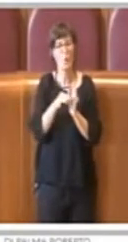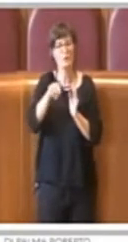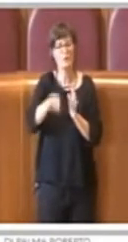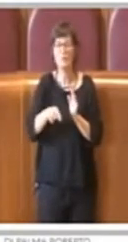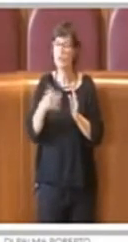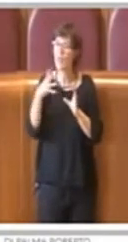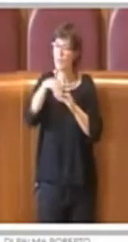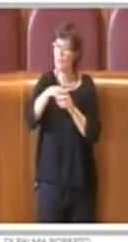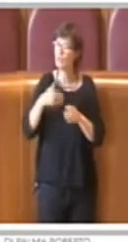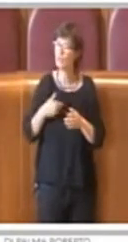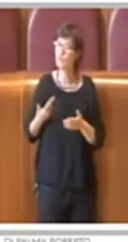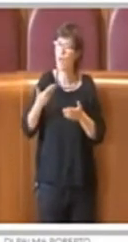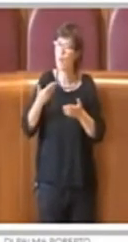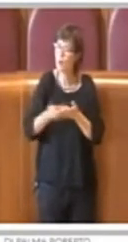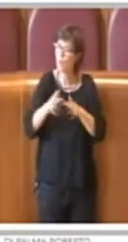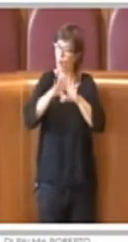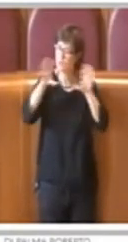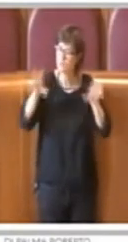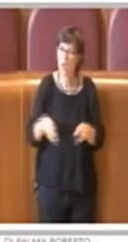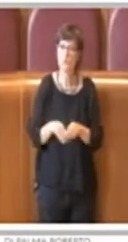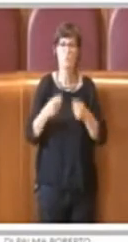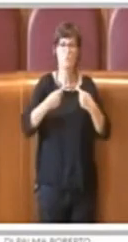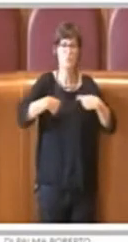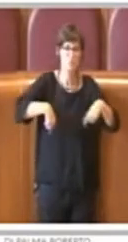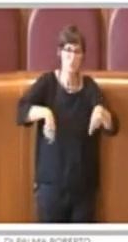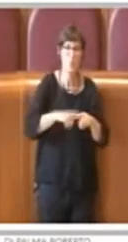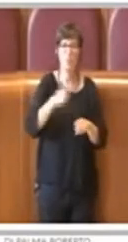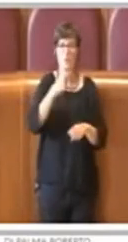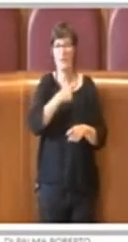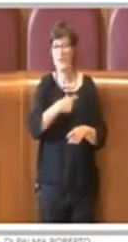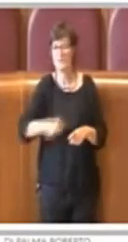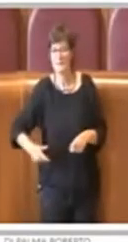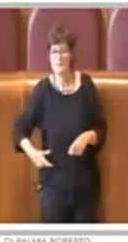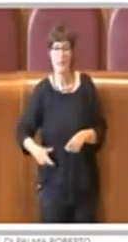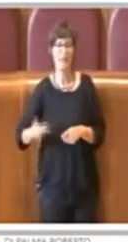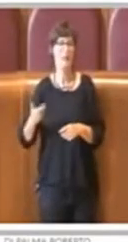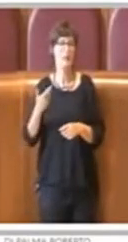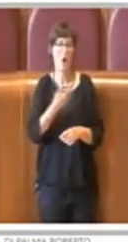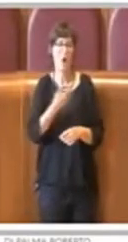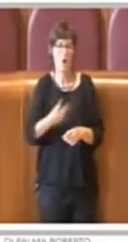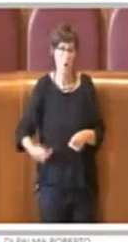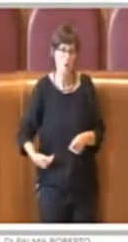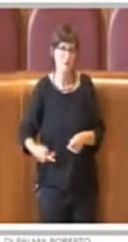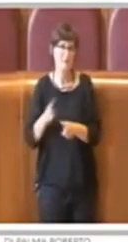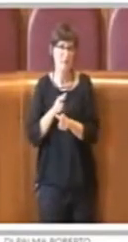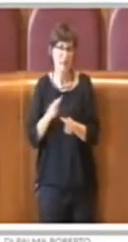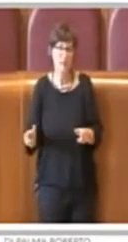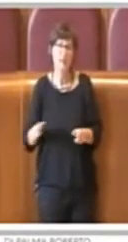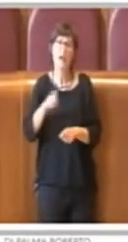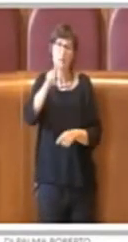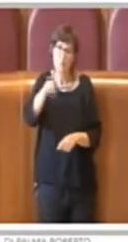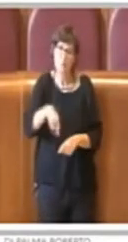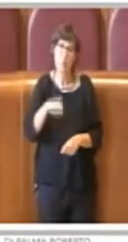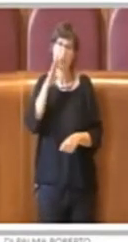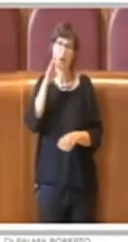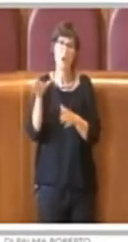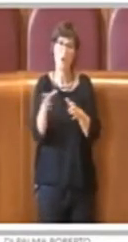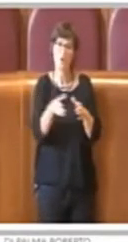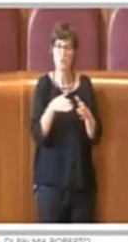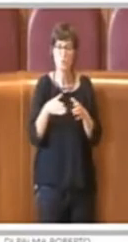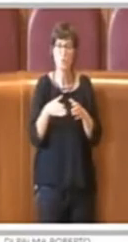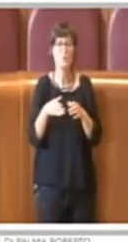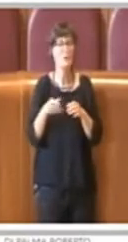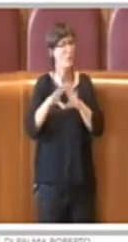'Aggiunta, delle commissioni, dei singoli consiglieri, dei municipi, dei consiglieri aggiunti e perfino delle consulte. Tutte le delibere